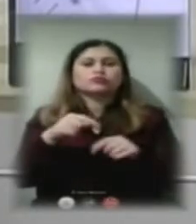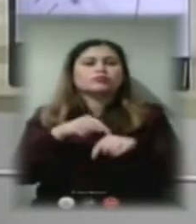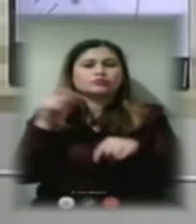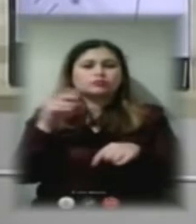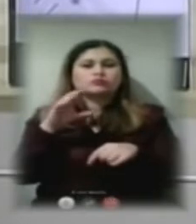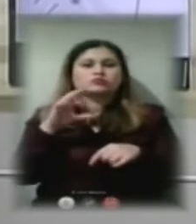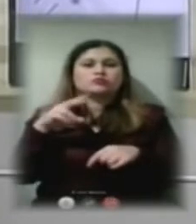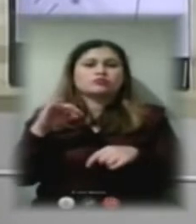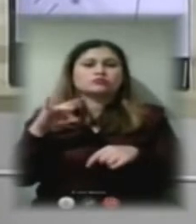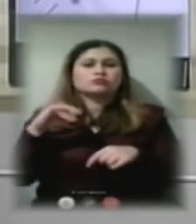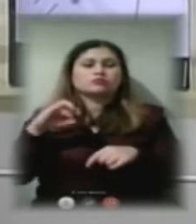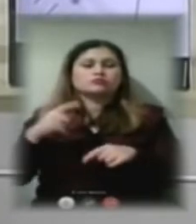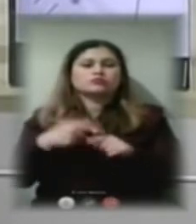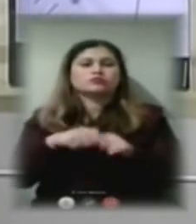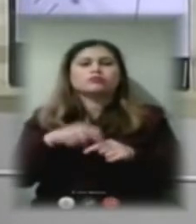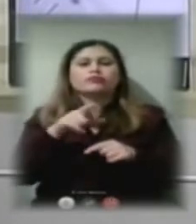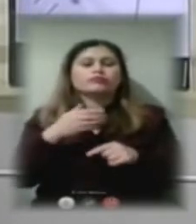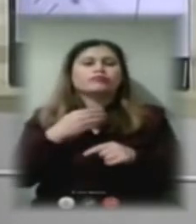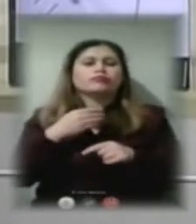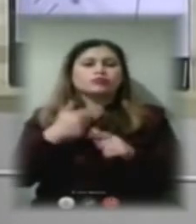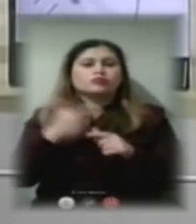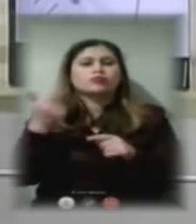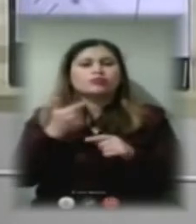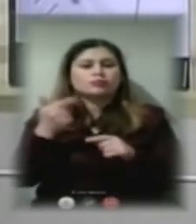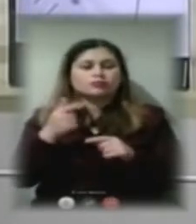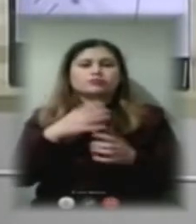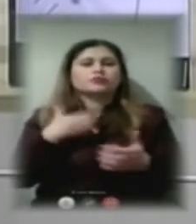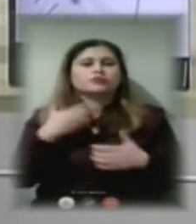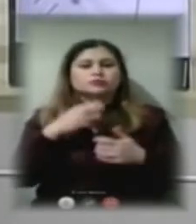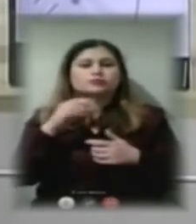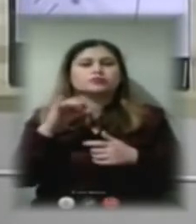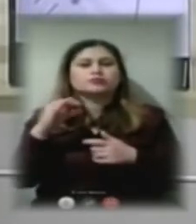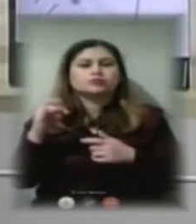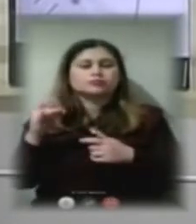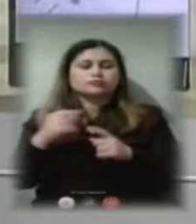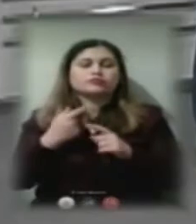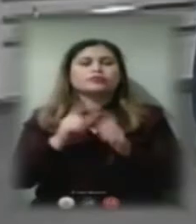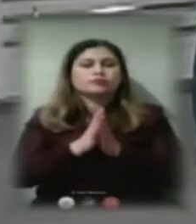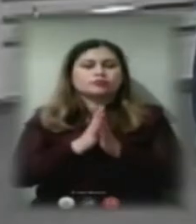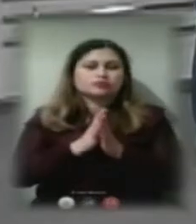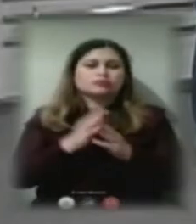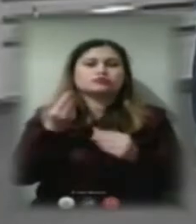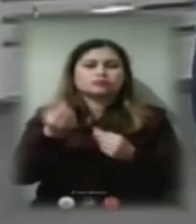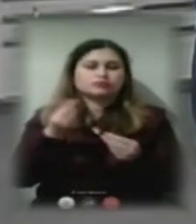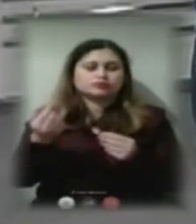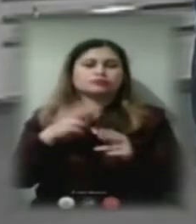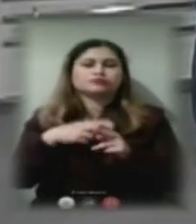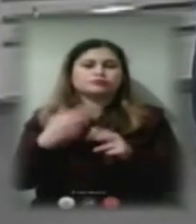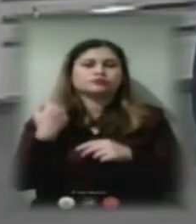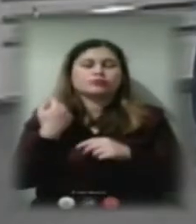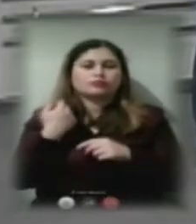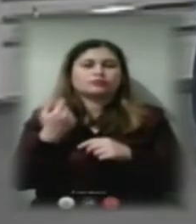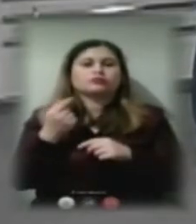Це власність територіальної громади, комунальні підприємства. Тому, будь ласка, розраховуйтесь, будь ласка, платіть за